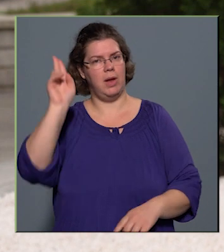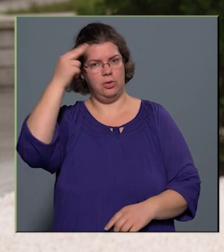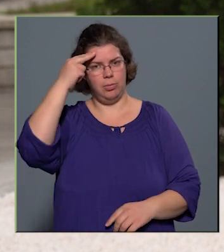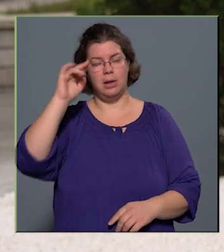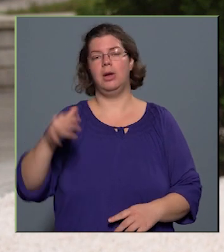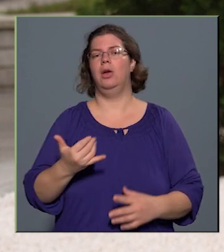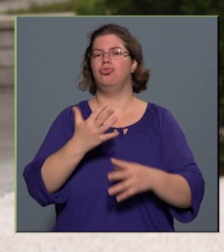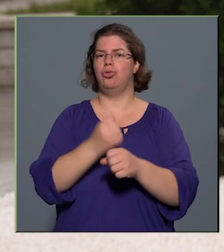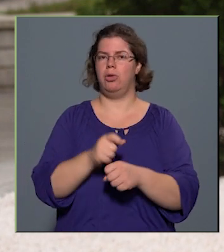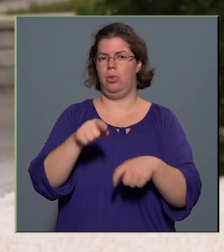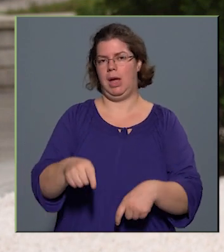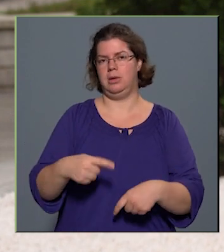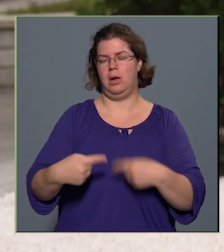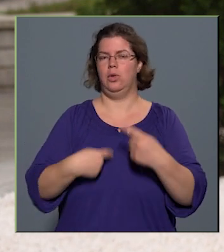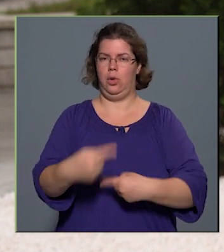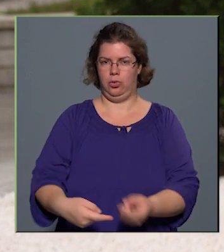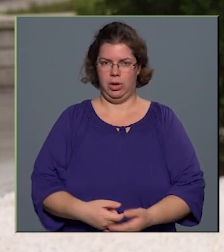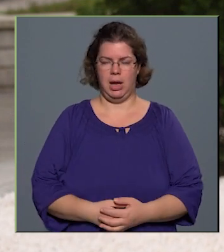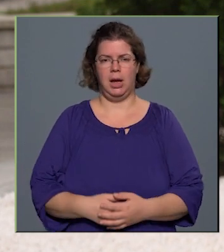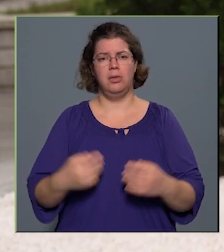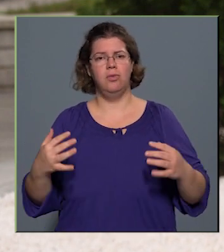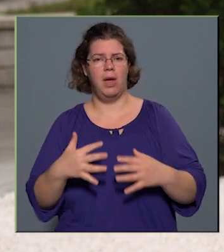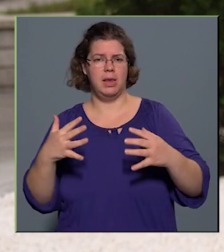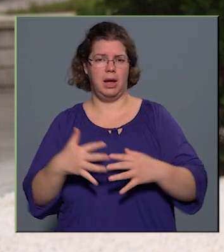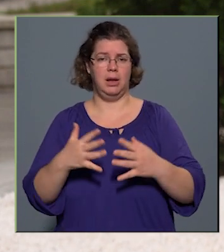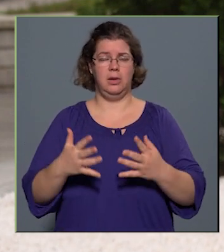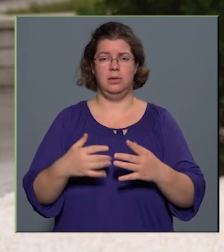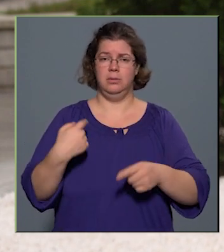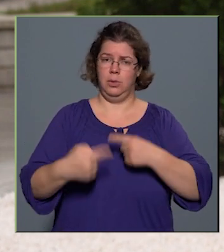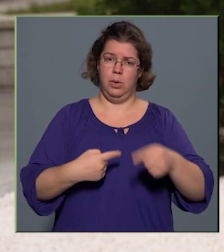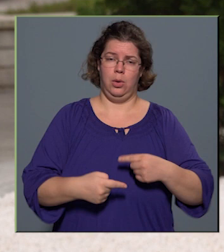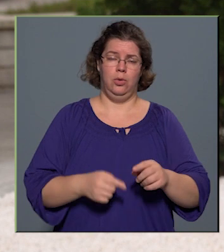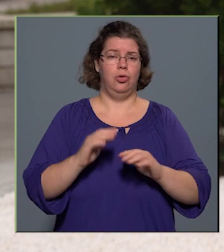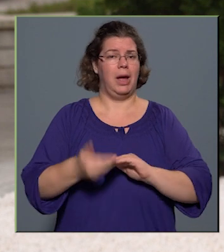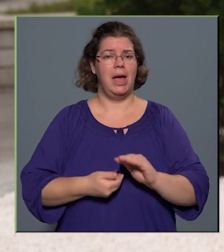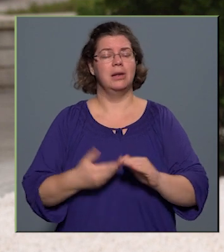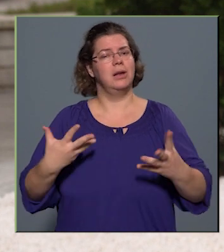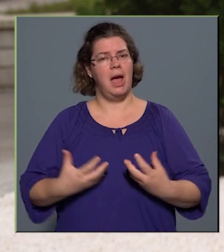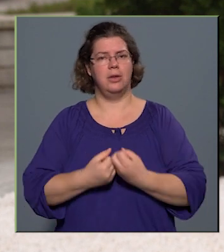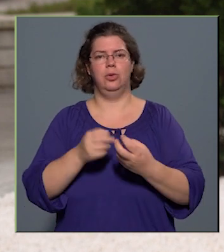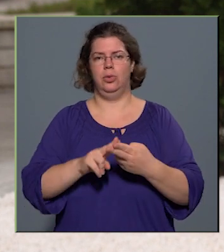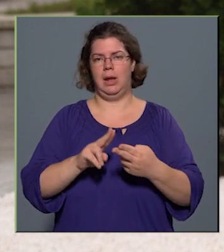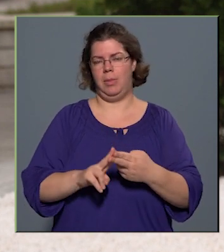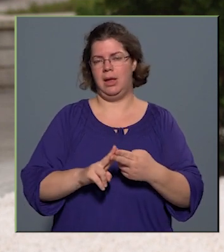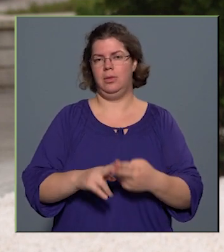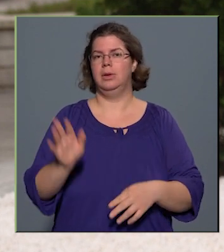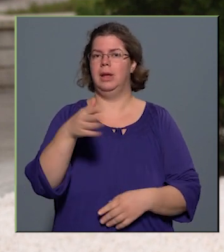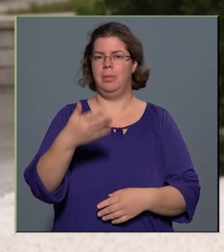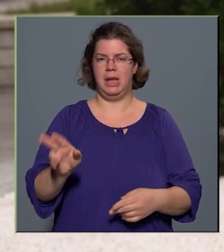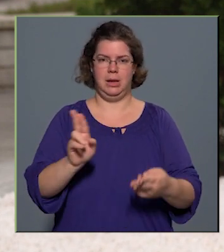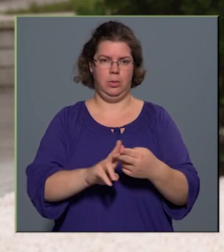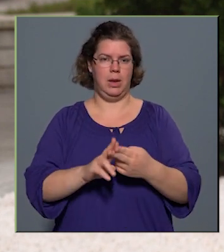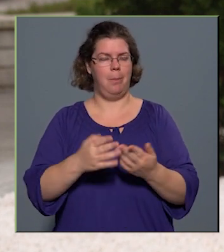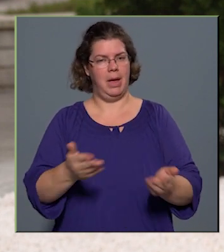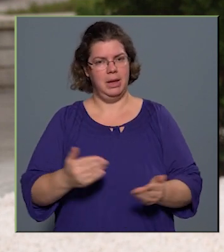tartjuk ezt az örökséget. Veszekedő örökösök helyett együtt ünnepeljük meg nemzeti ünnepeinket.